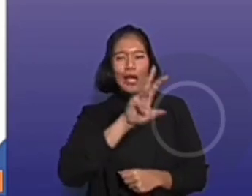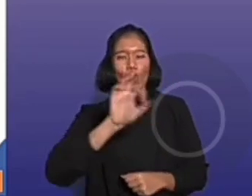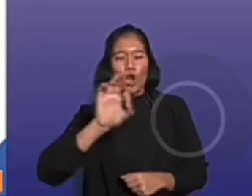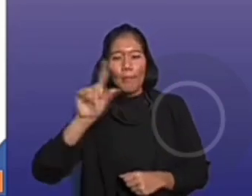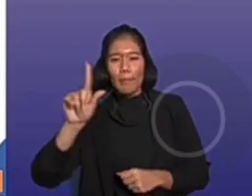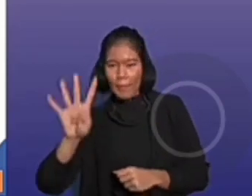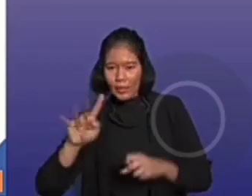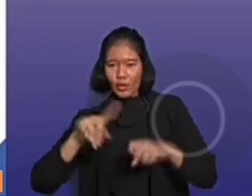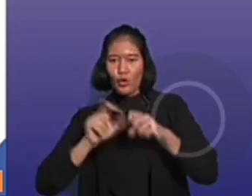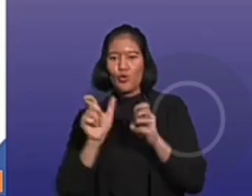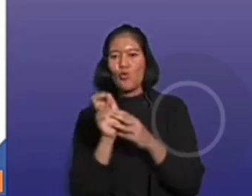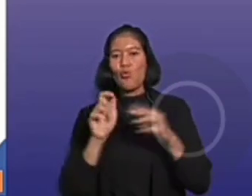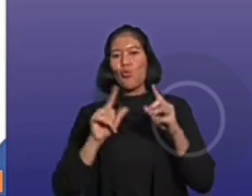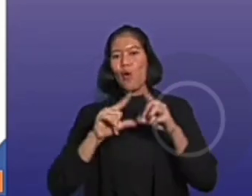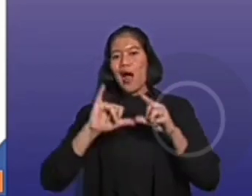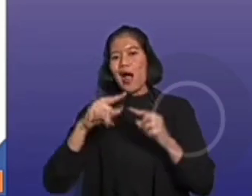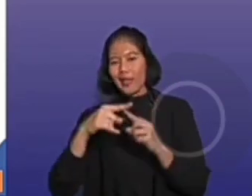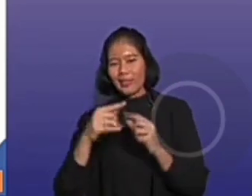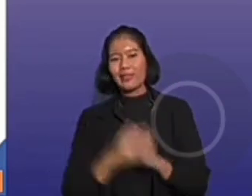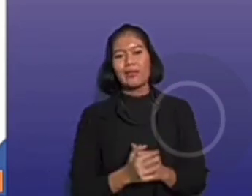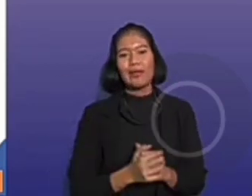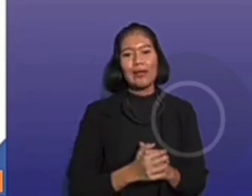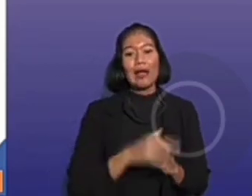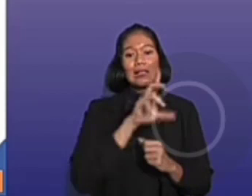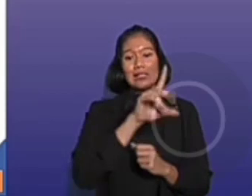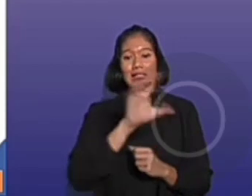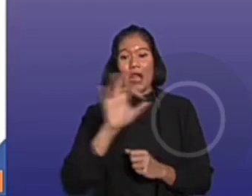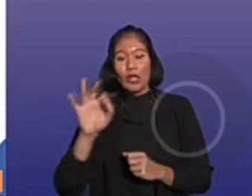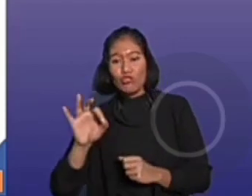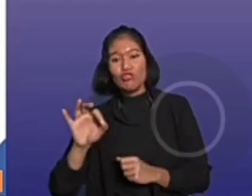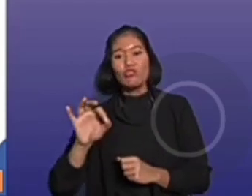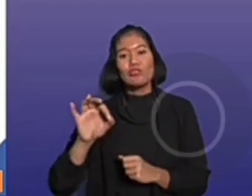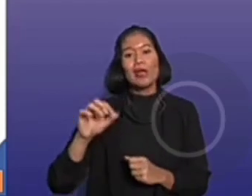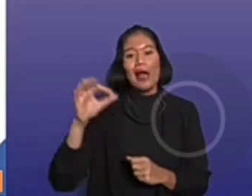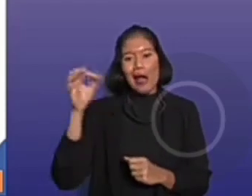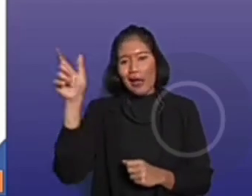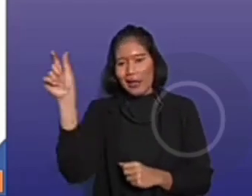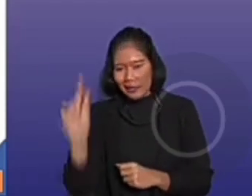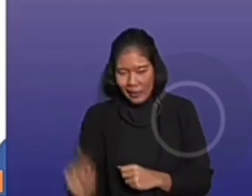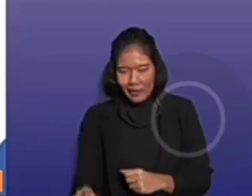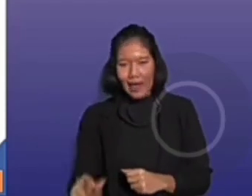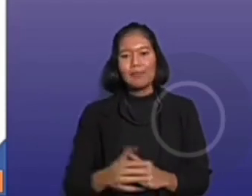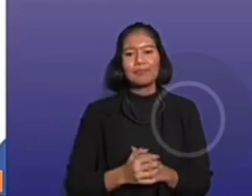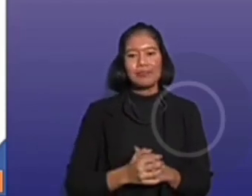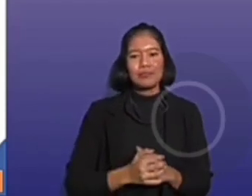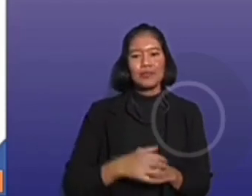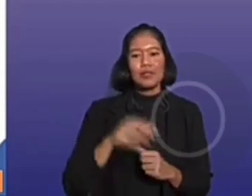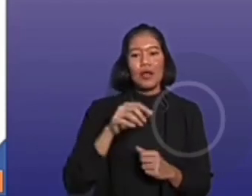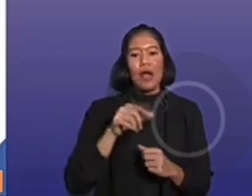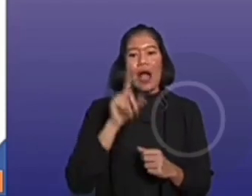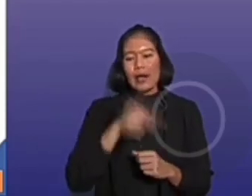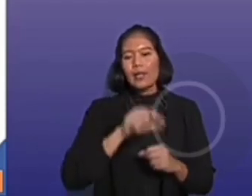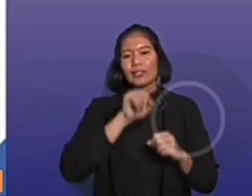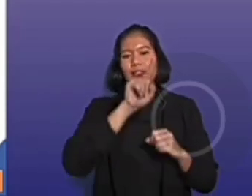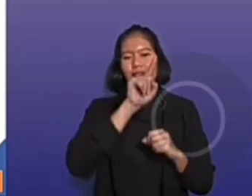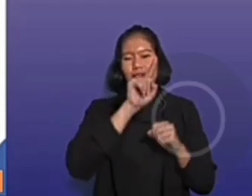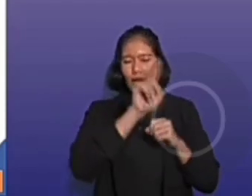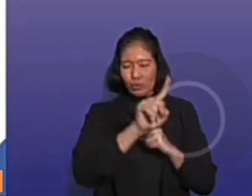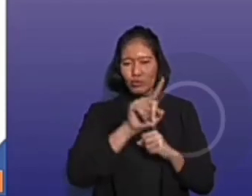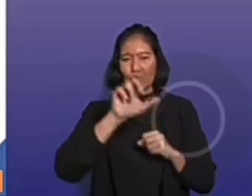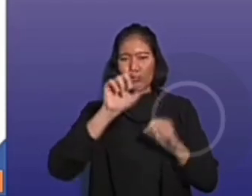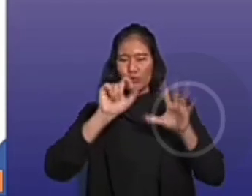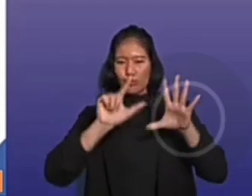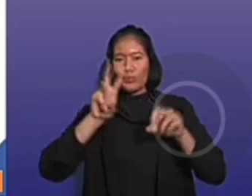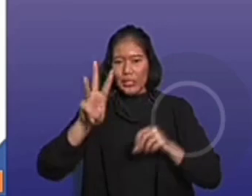serta 219 PMI dari Italia, dan 173 PMI dari Oman, serta dari negara-negara